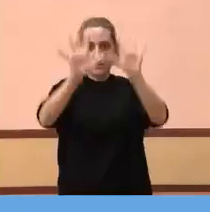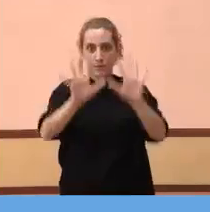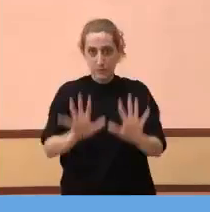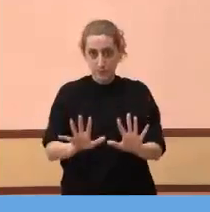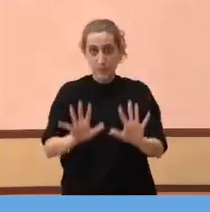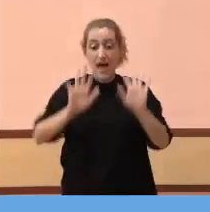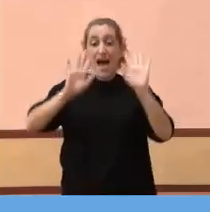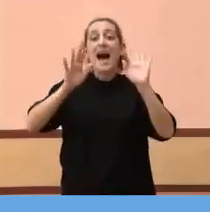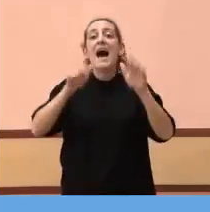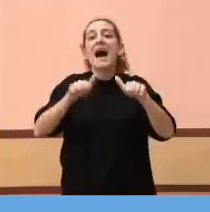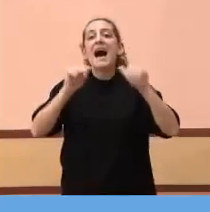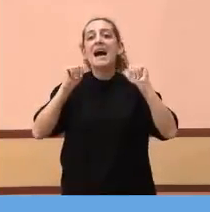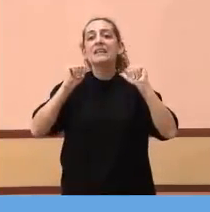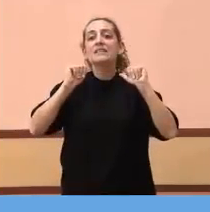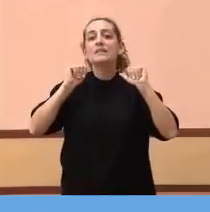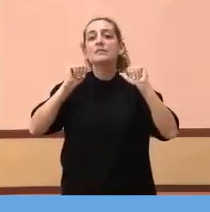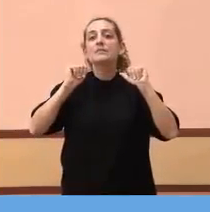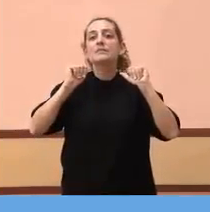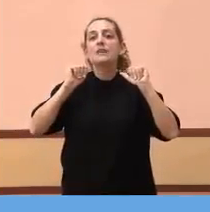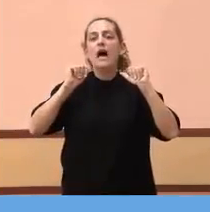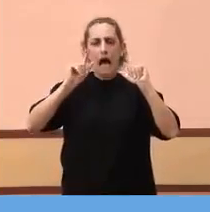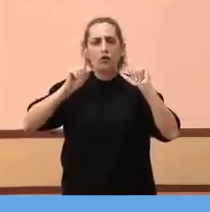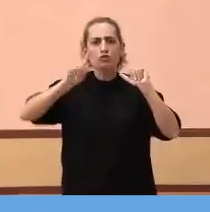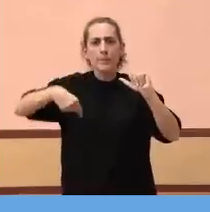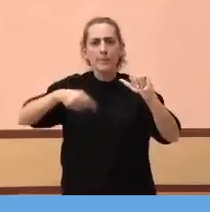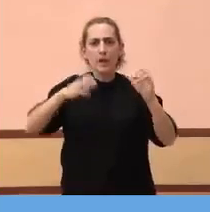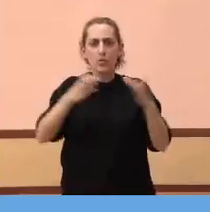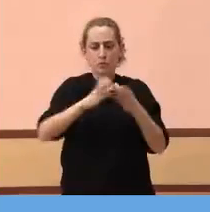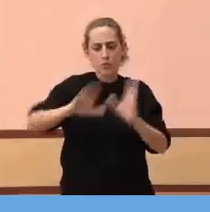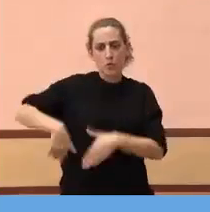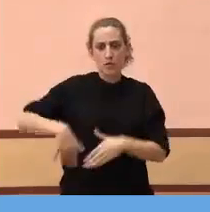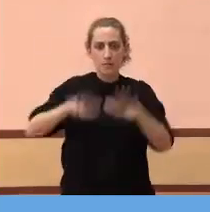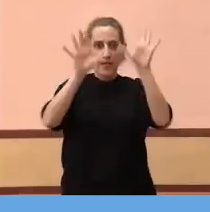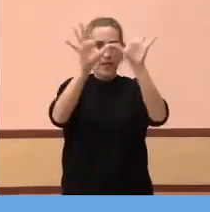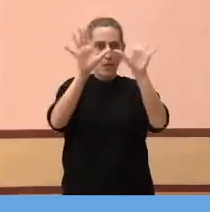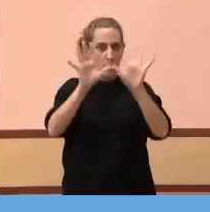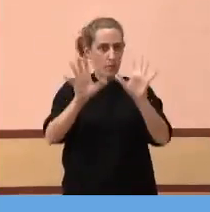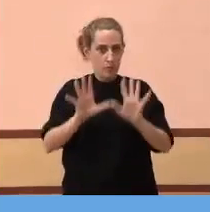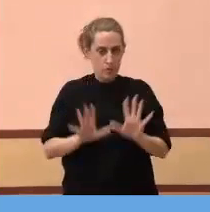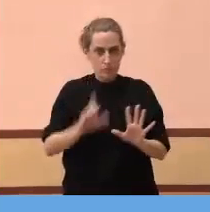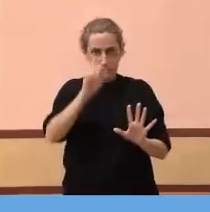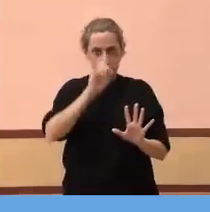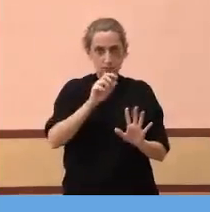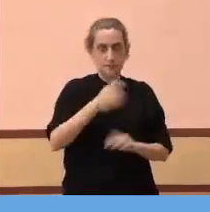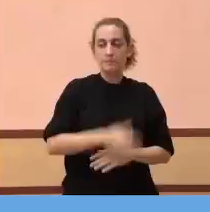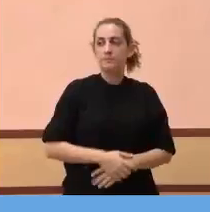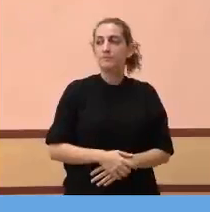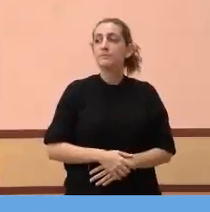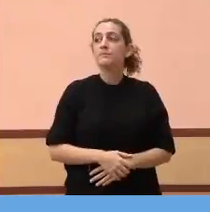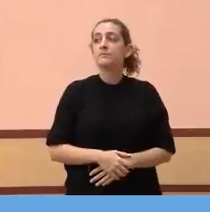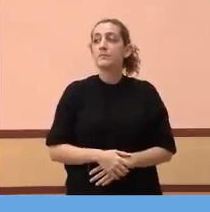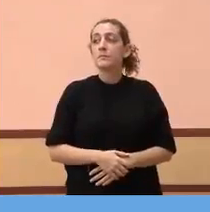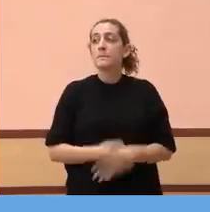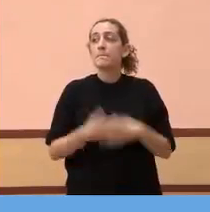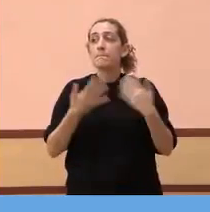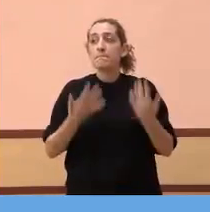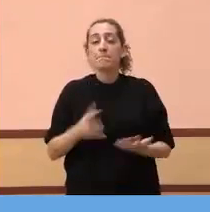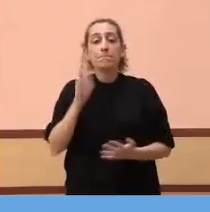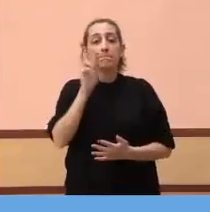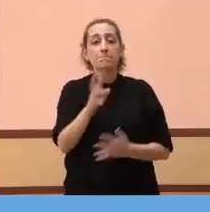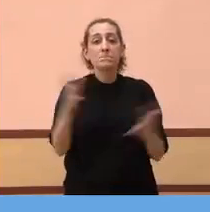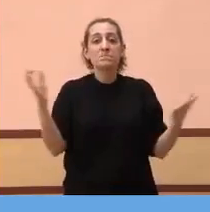també l'últim grup és de 10 en 10, de 65 a 74, de 55 a 64, etc. I veiem